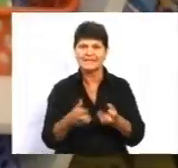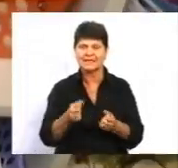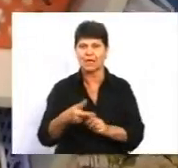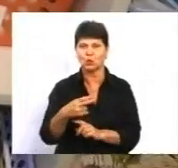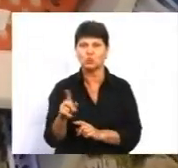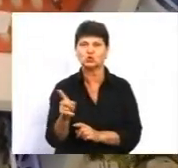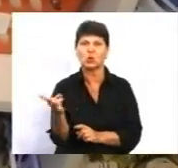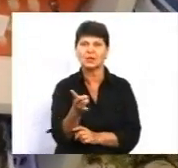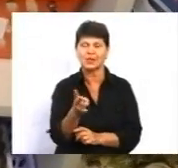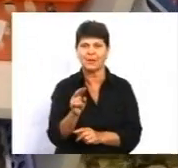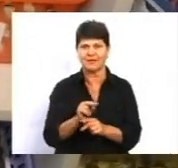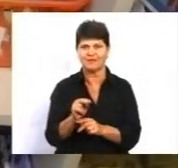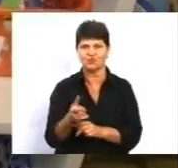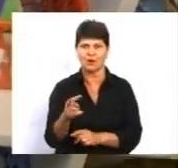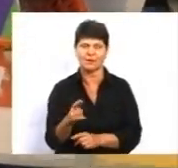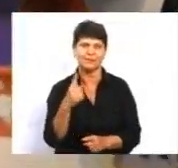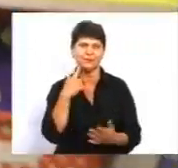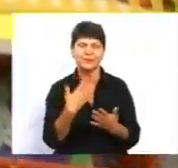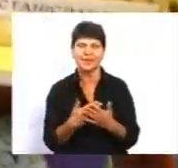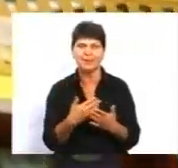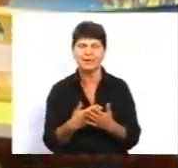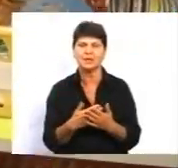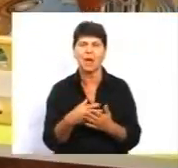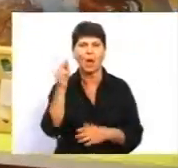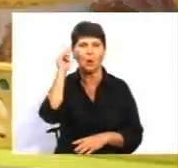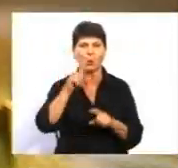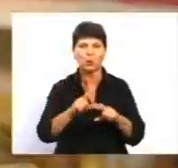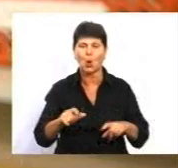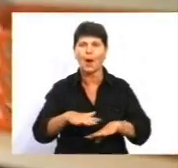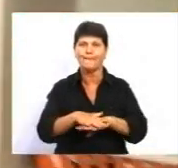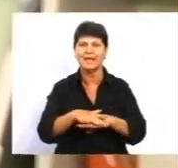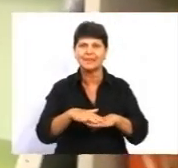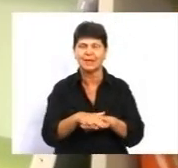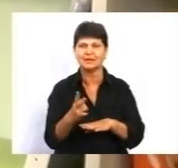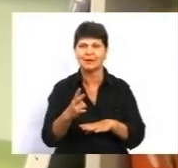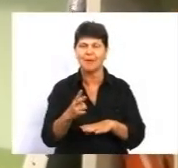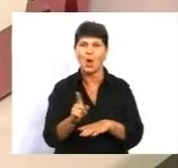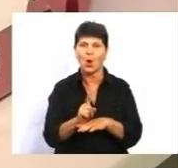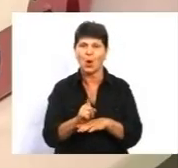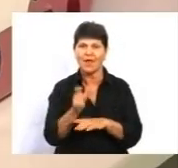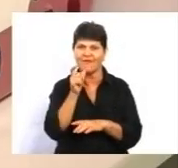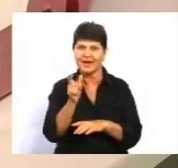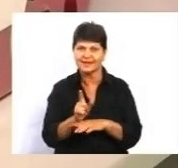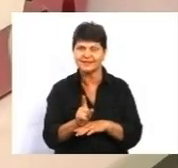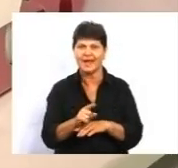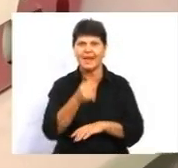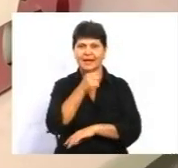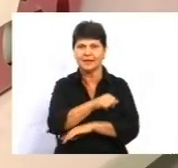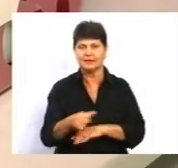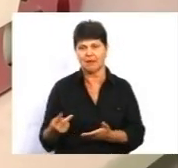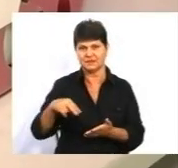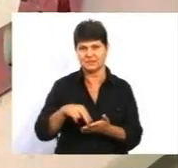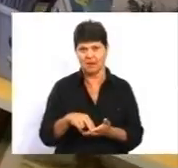потрібно для навчання. От, наприклад, на уроці математики нам потрібен простий ольвець і лінійка, вони собі тихенько встали, взяли свої речі